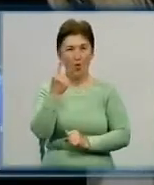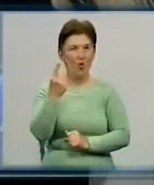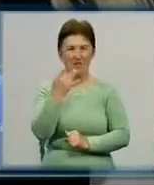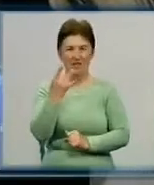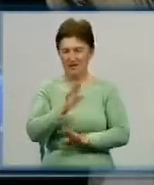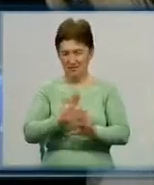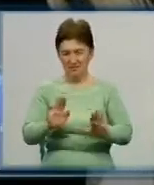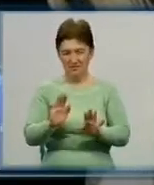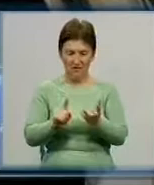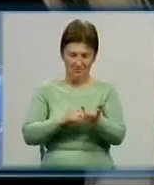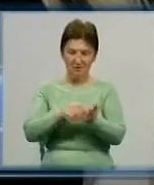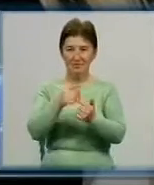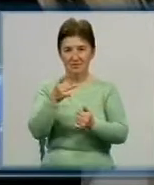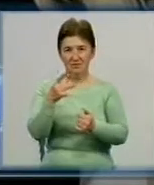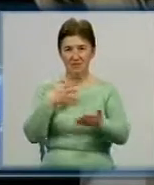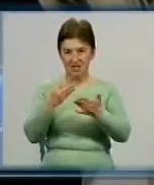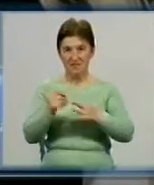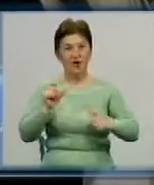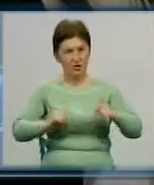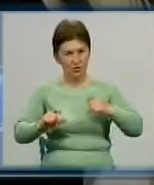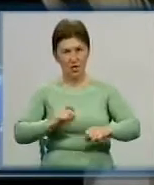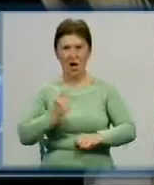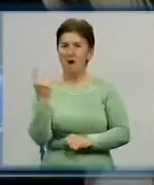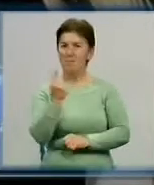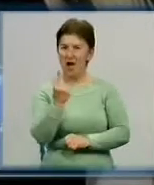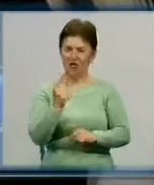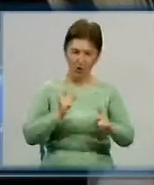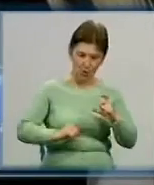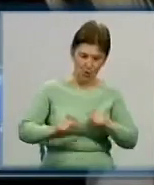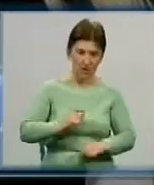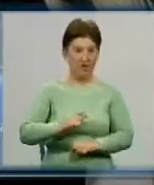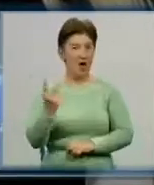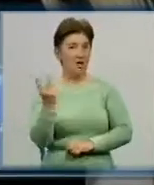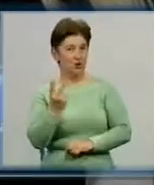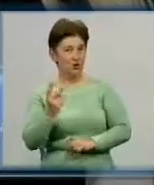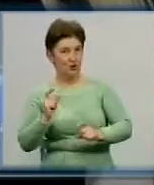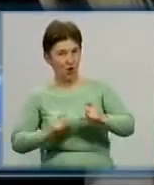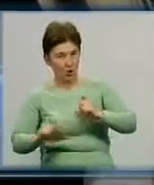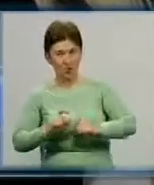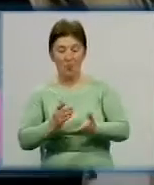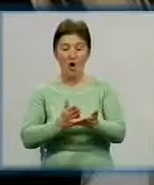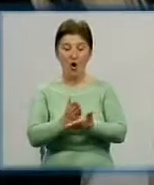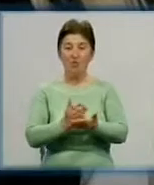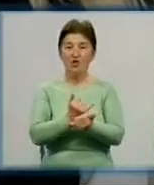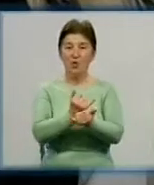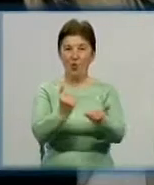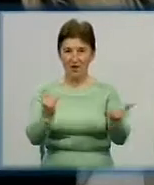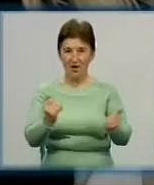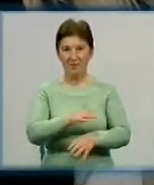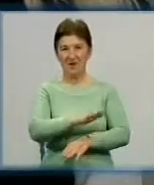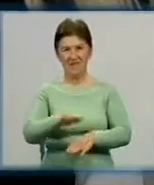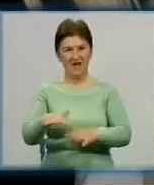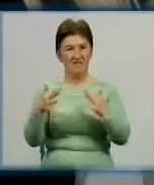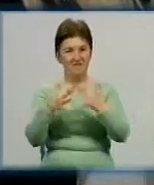приїжджаємо сюди зі своїми студентами і з першим курсом, і з другим курсом. І обслугуємо наших ветеранів, дітей війни.